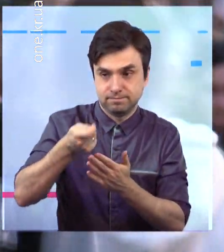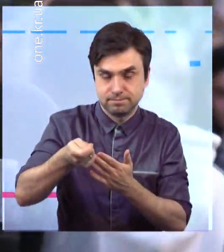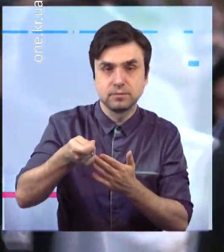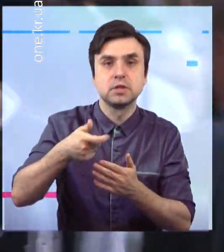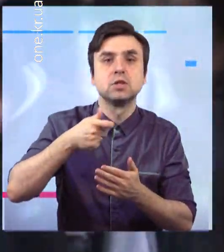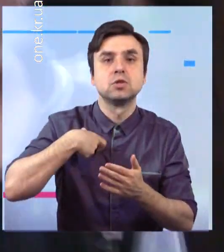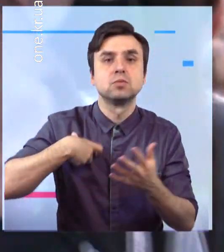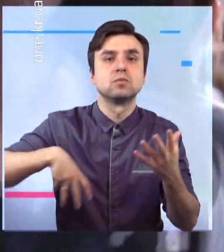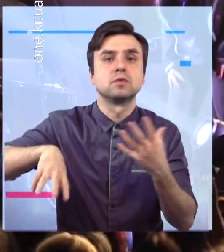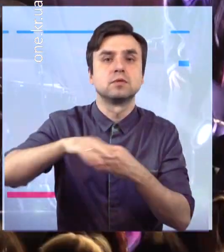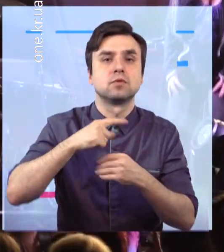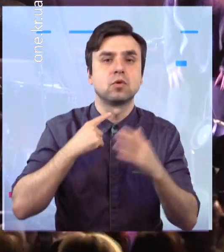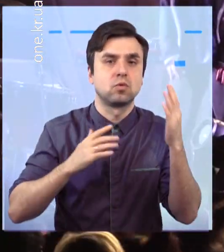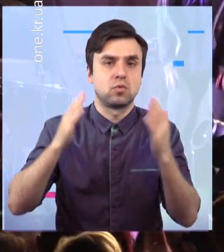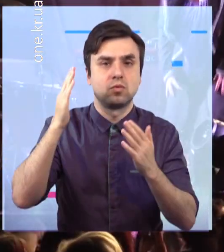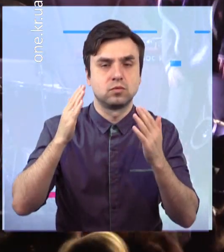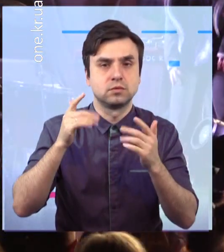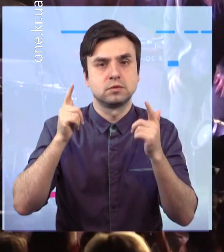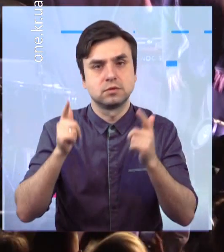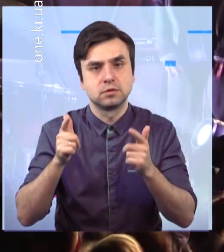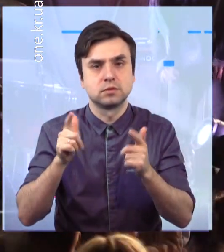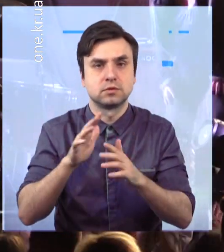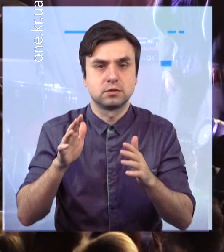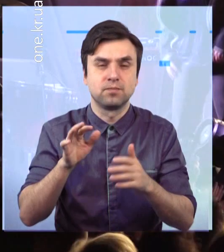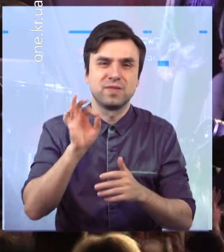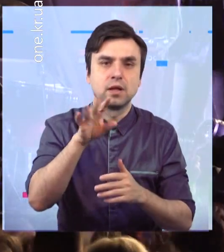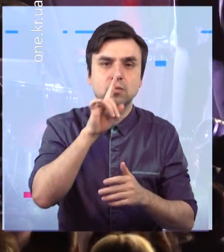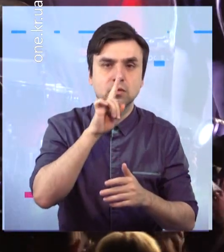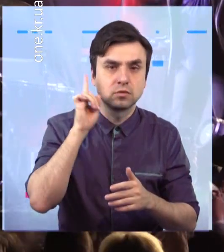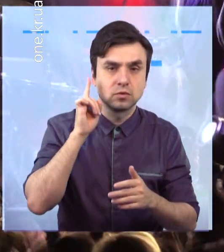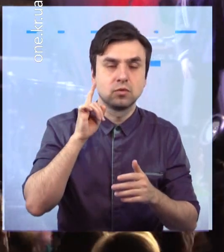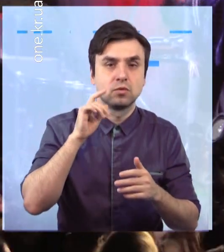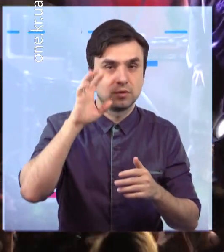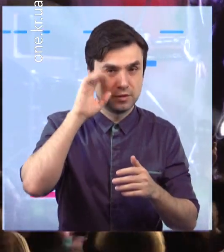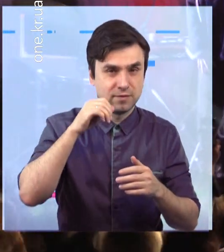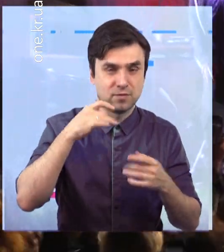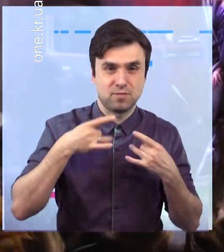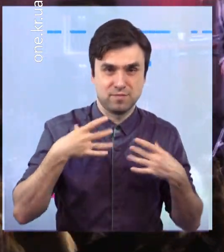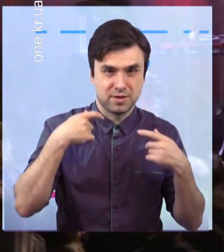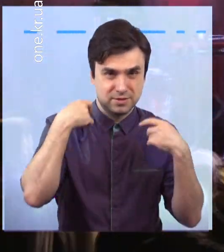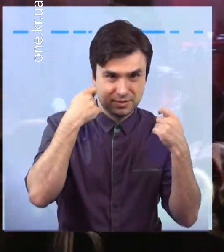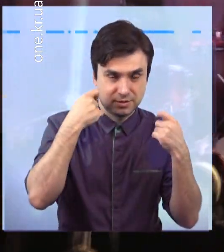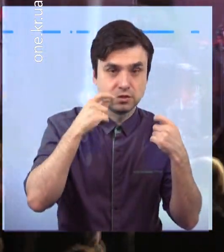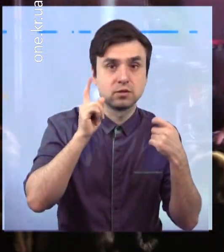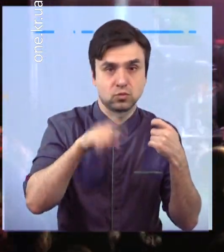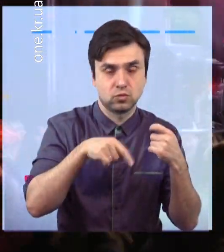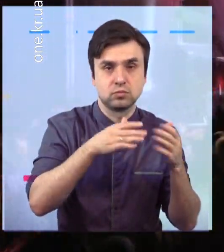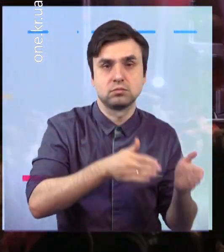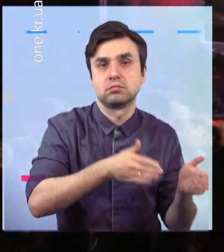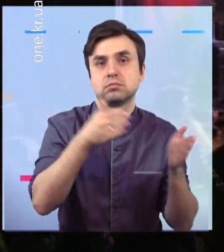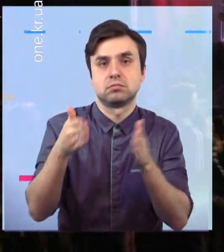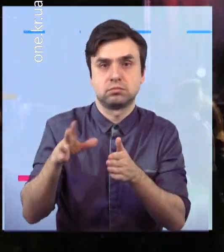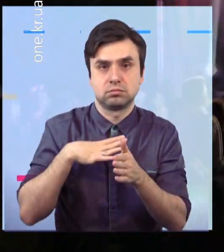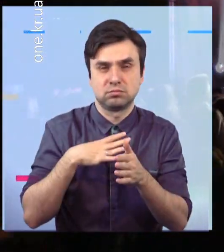сесій. Зазначимо, у минулого року святкування дня міста у Кривому Розі також перенесли через пандемію коронавірусу. Замість